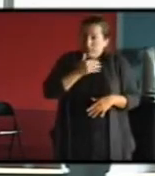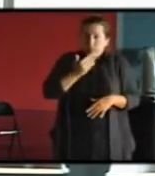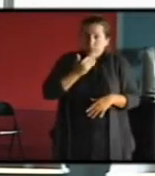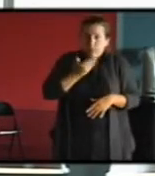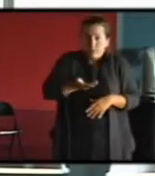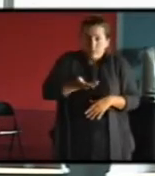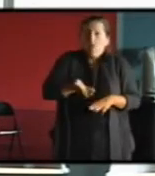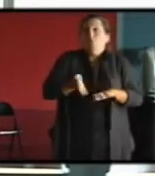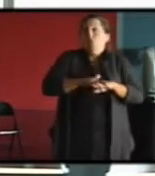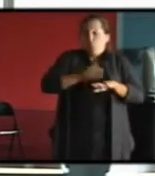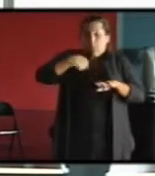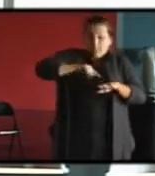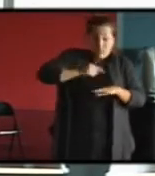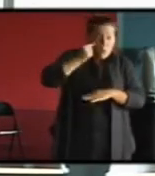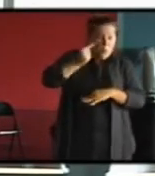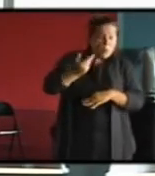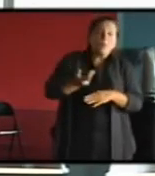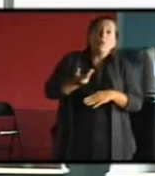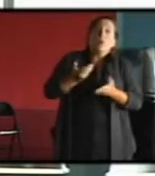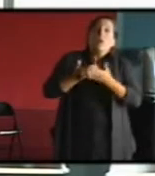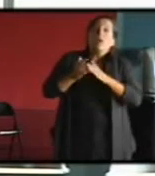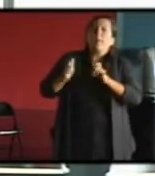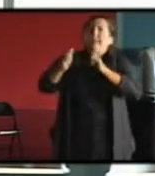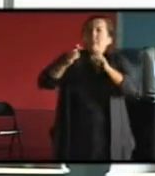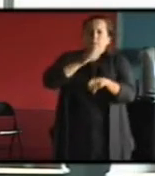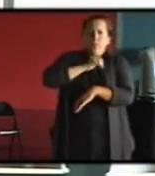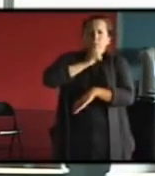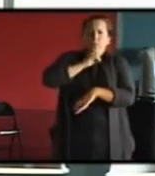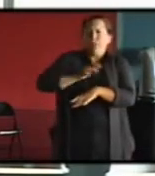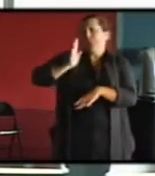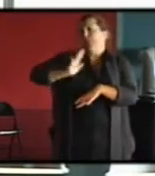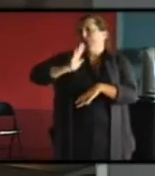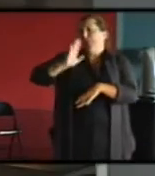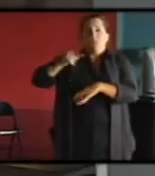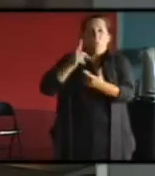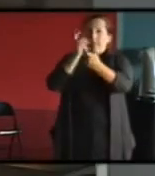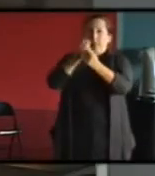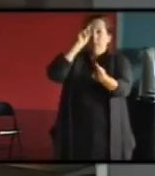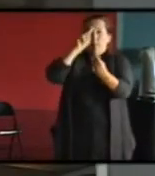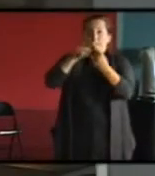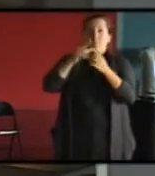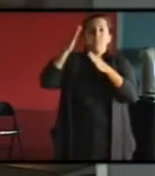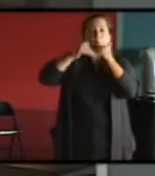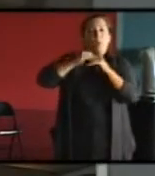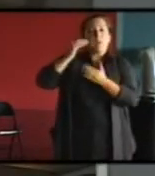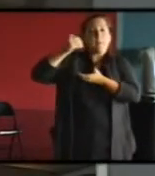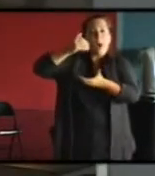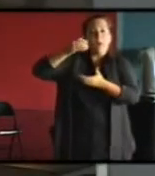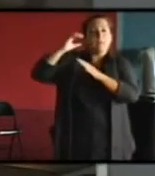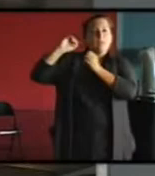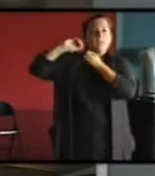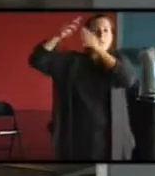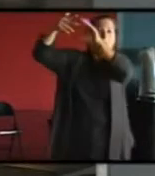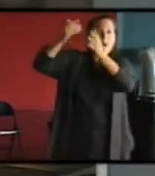Et donc, on pense que, en fait, sur tout ce bâti ancien, il faut adapter les objectifs du plan climat à